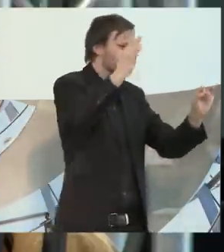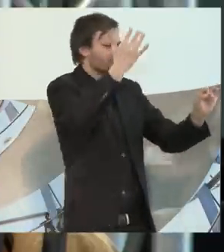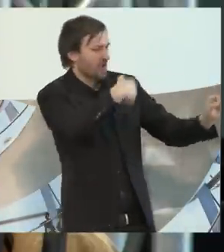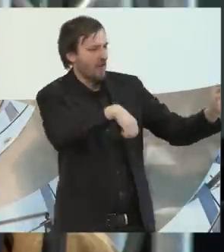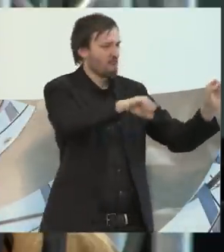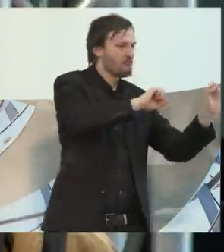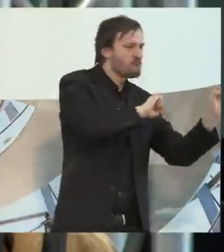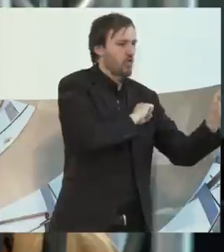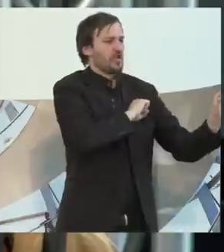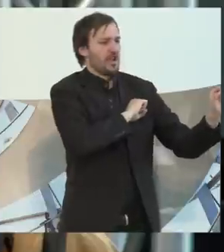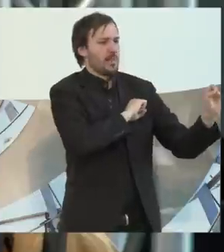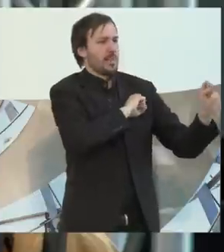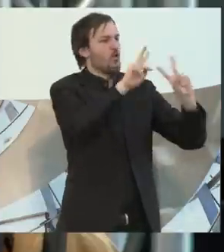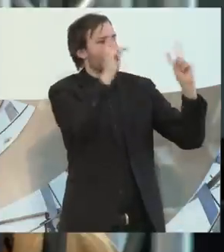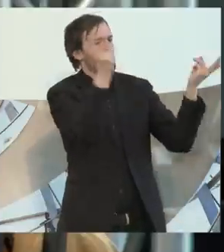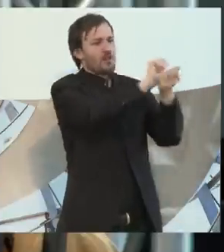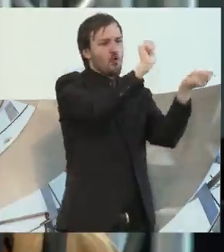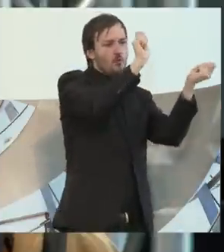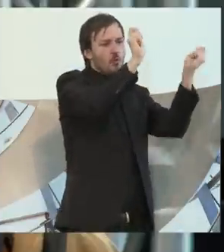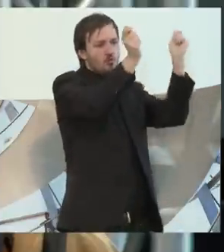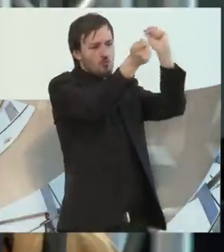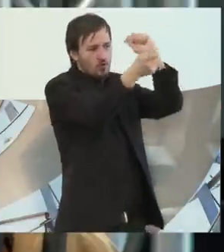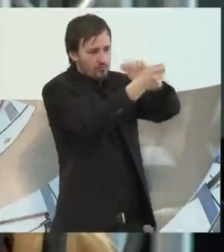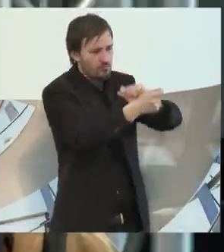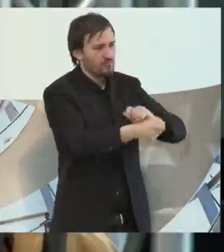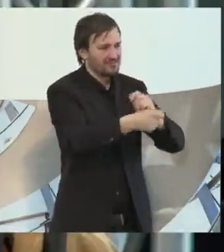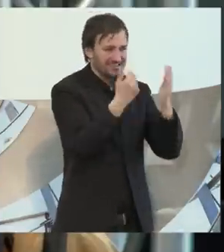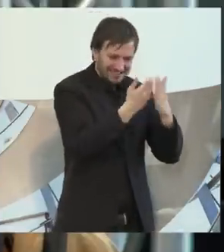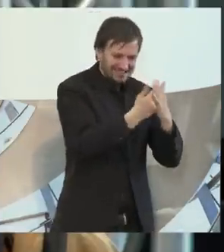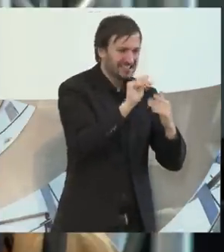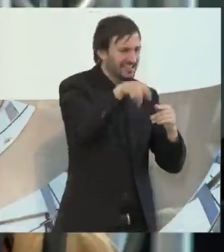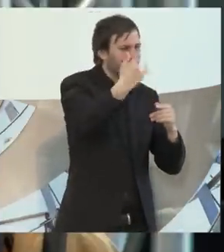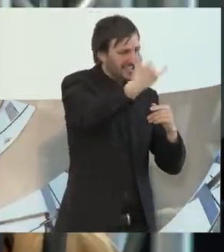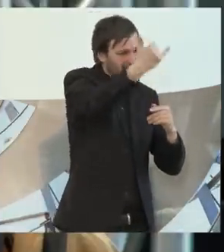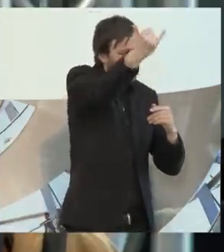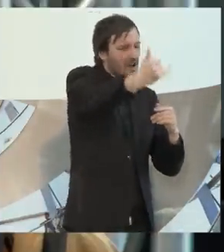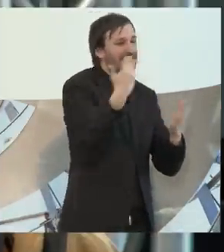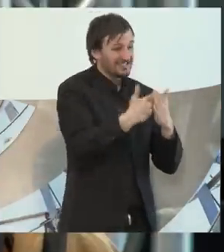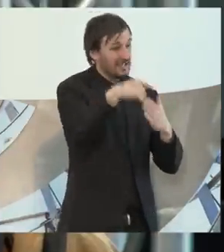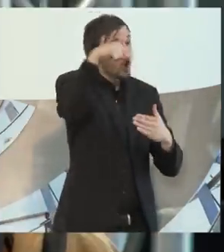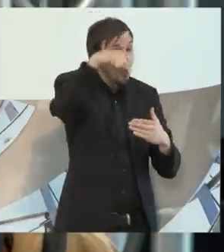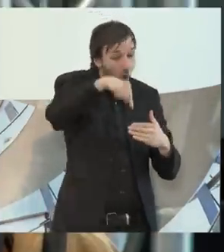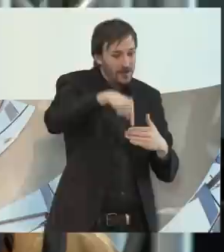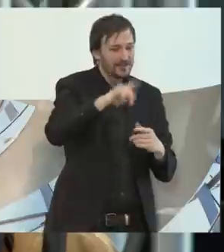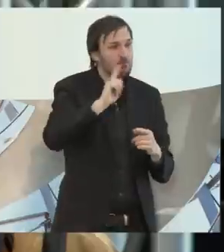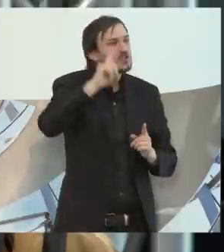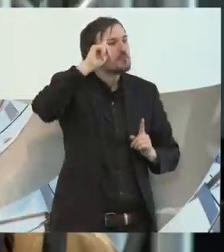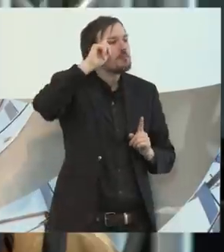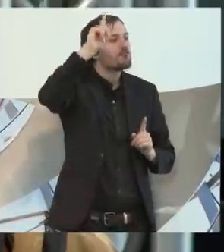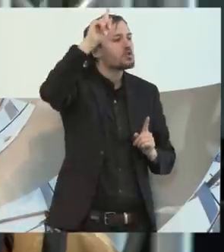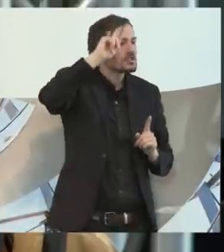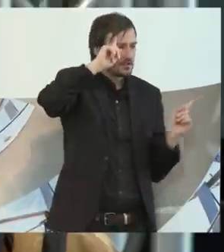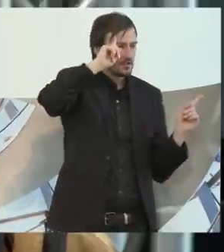gesamtgesellschaftliche Umwälzung der nächsten Jahre und Jahrzehnte sein wird. Und die müssen wir heute schon ganz bewusst